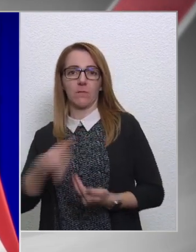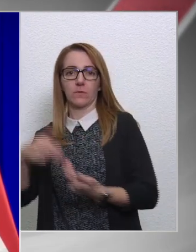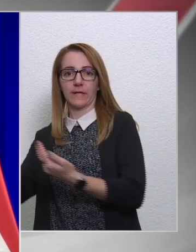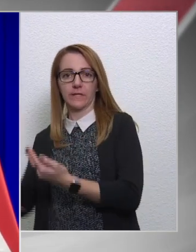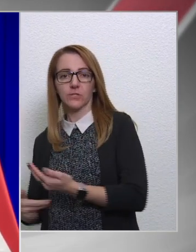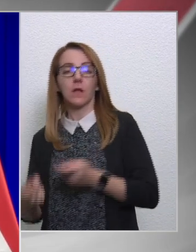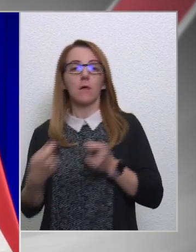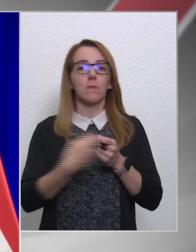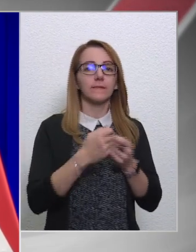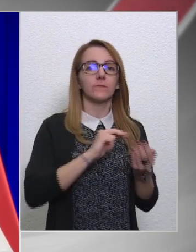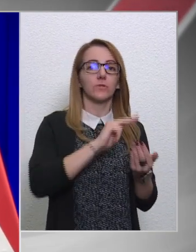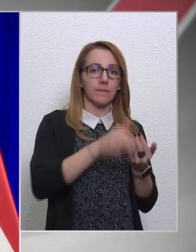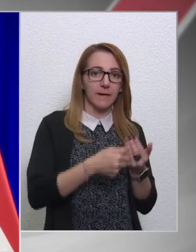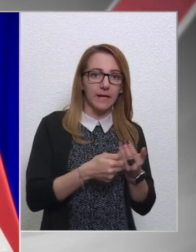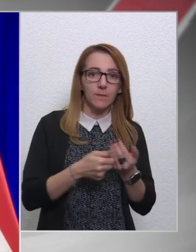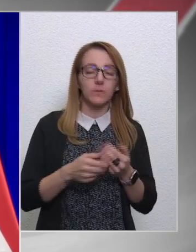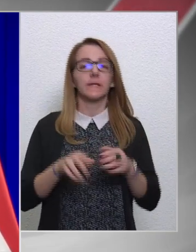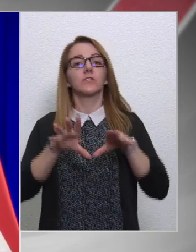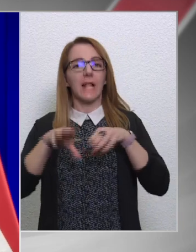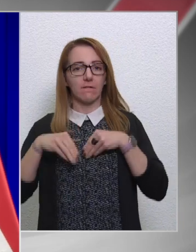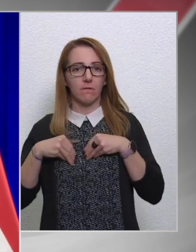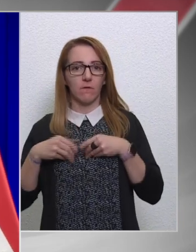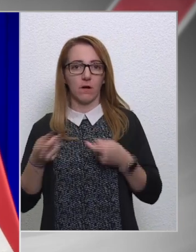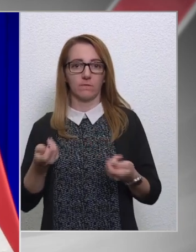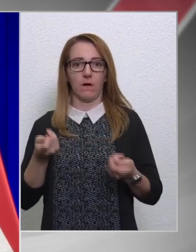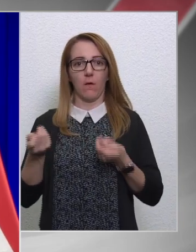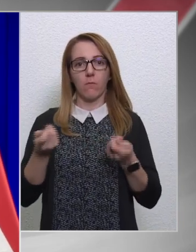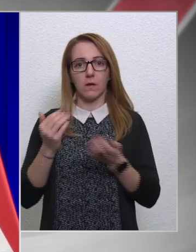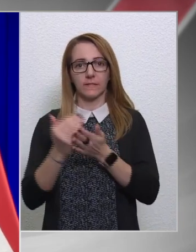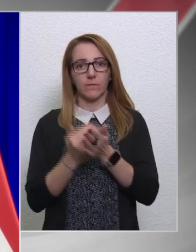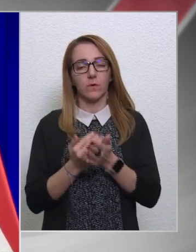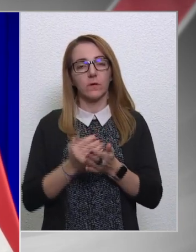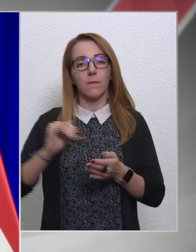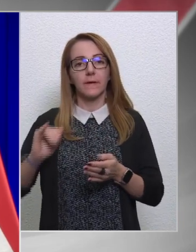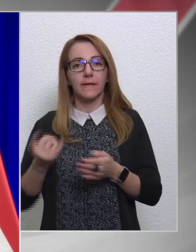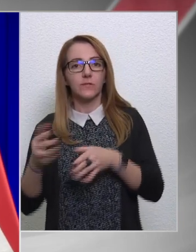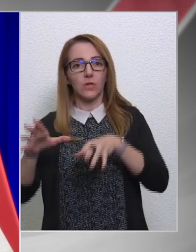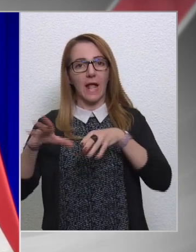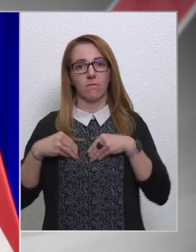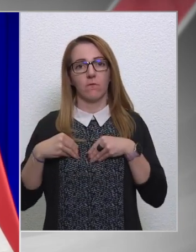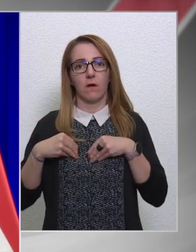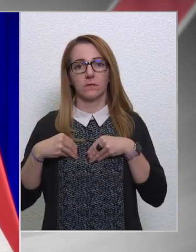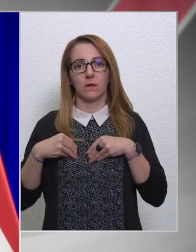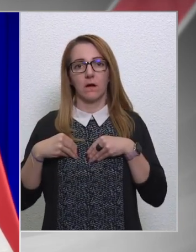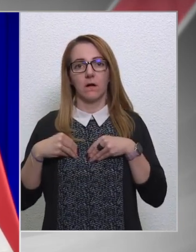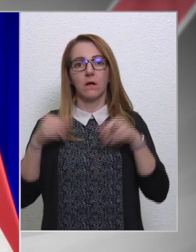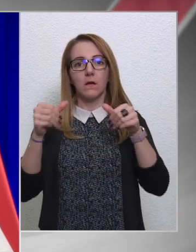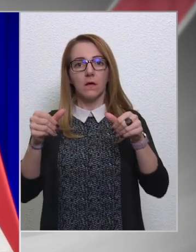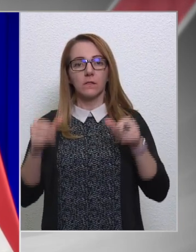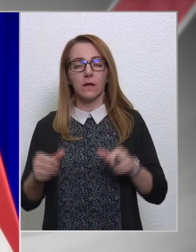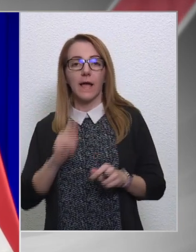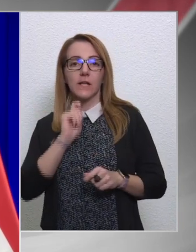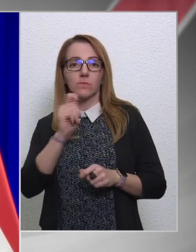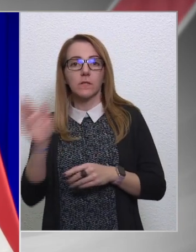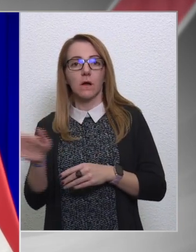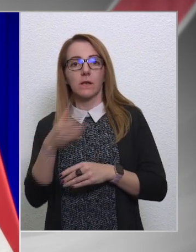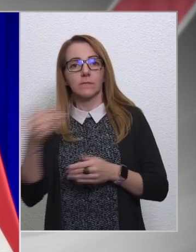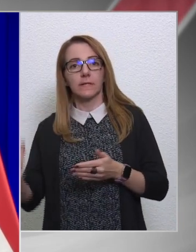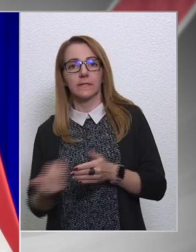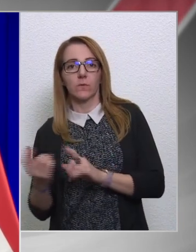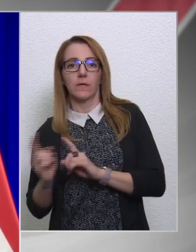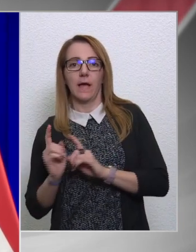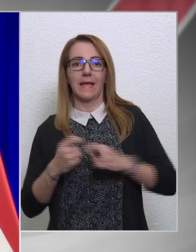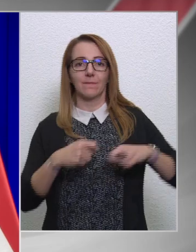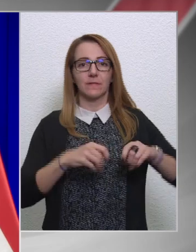partnerségi megállapodás, el vannak fogadva az operatív programok, és elfogadja a tanács a magyar nemzeti újjáépítési tervet, akkor